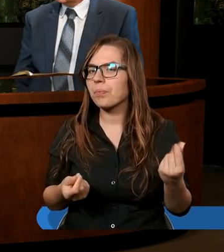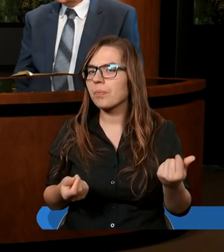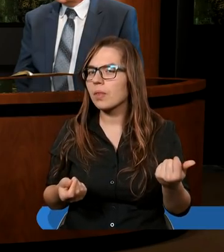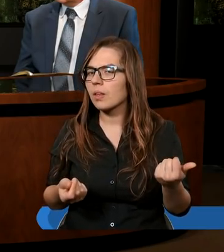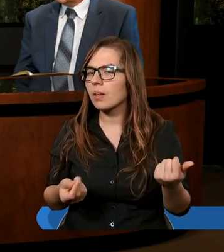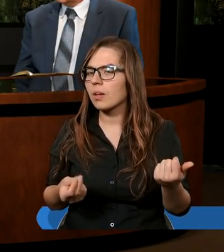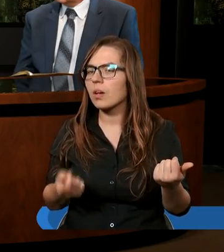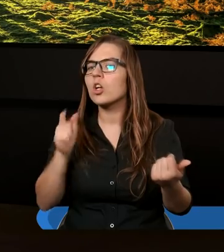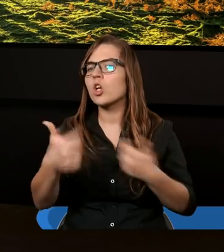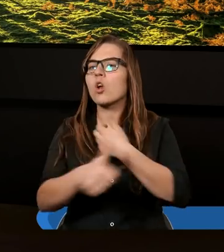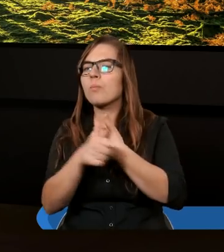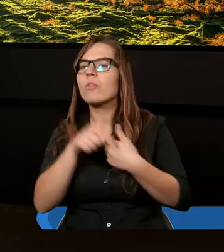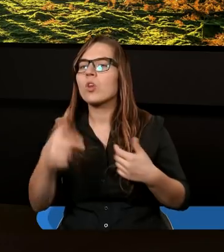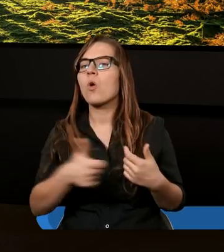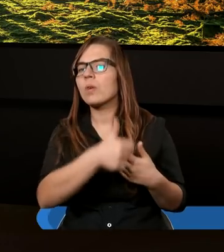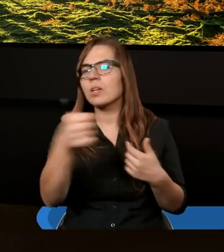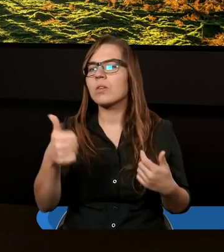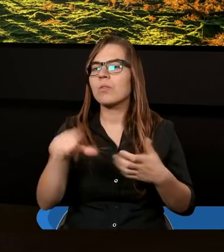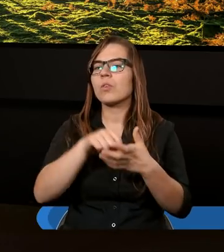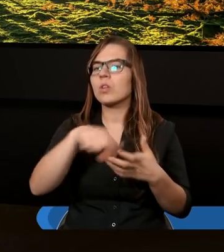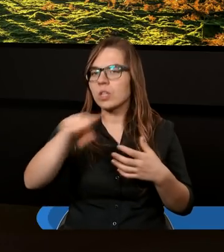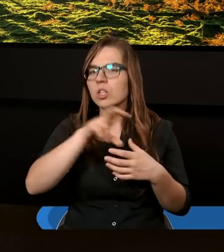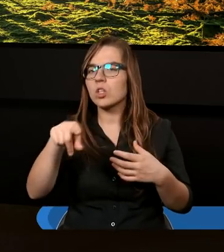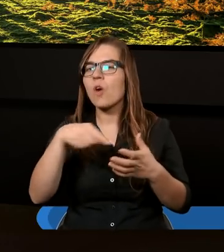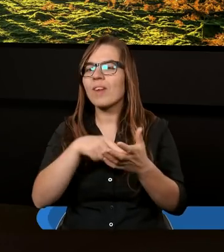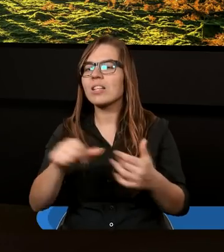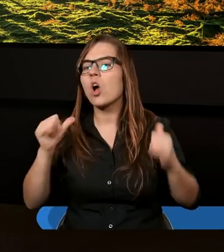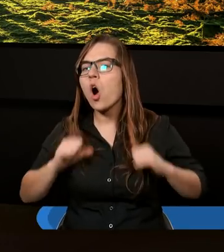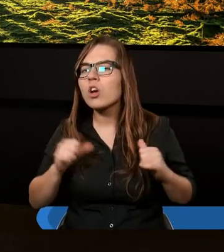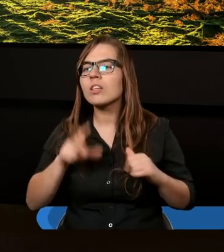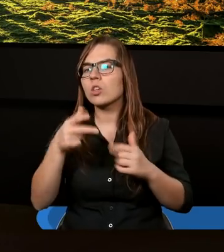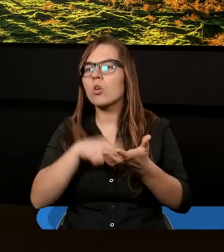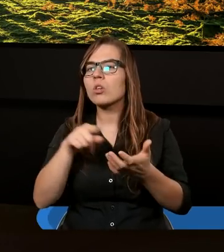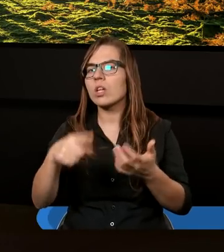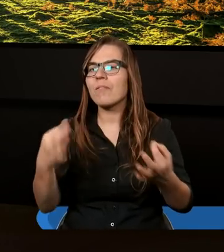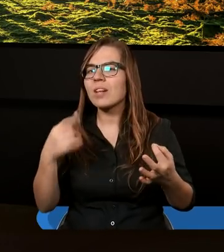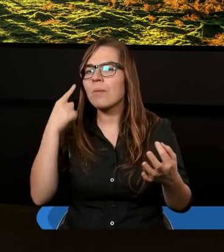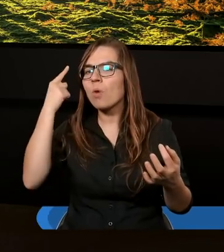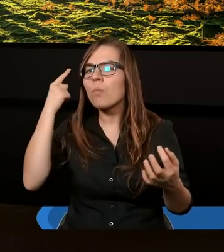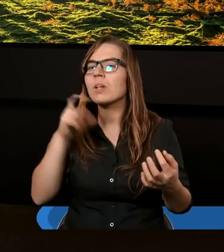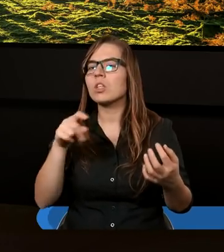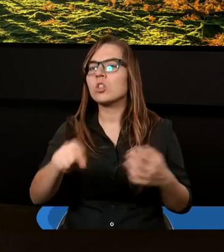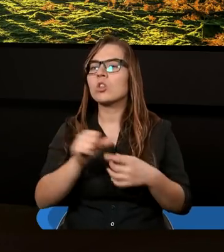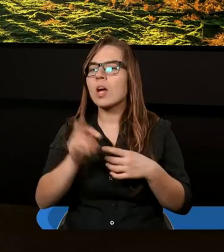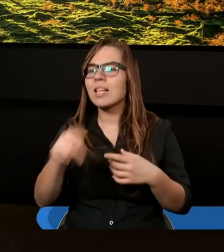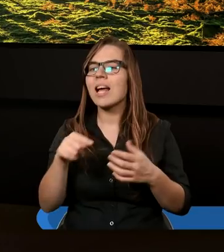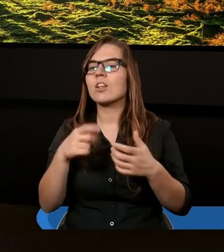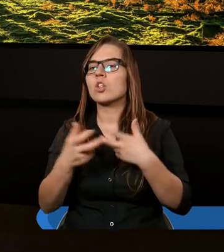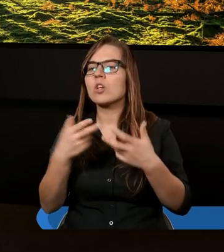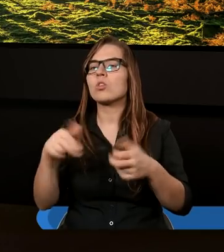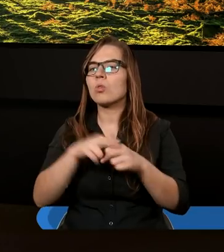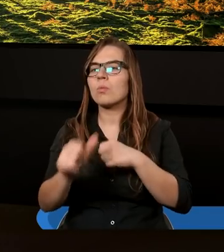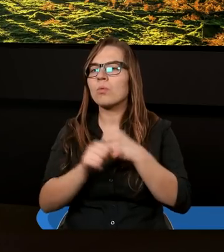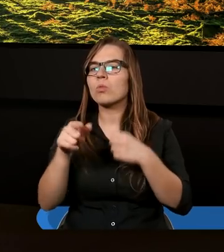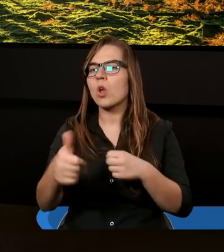A co spowodowało tę jedność wśród nich? Czy to właśnie to oczekiwanie, o którym teraz wspomniałeś? Czy to jest ten czynnik, który